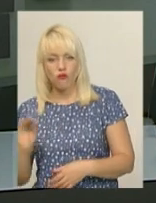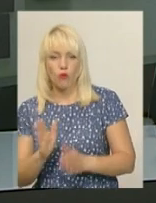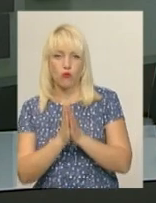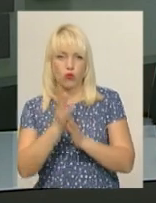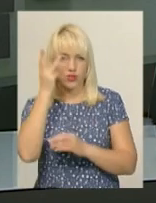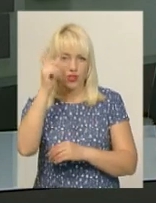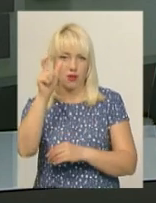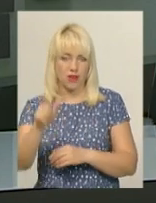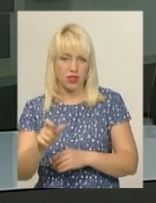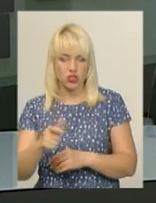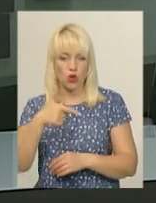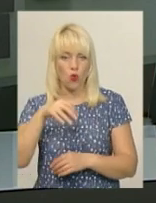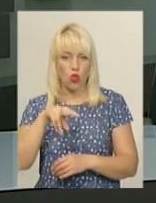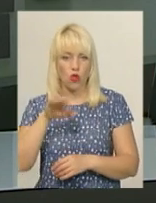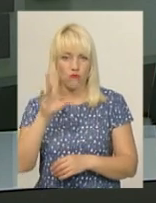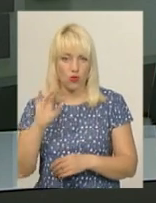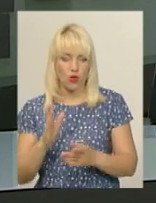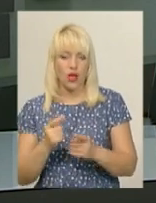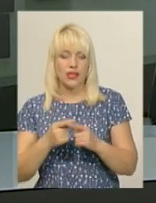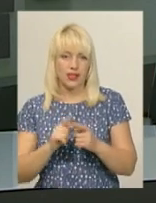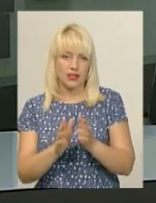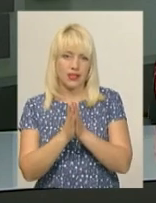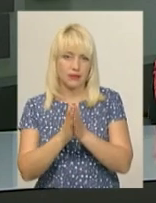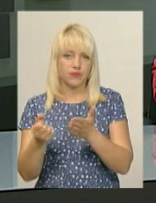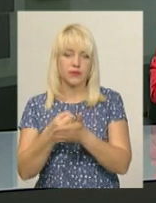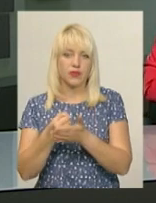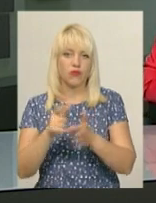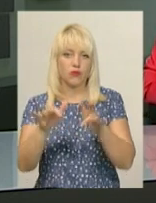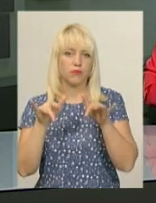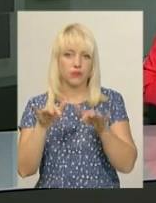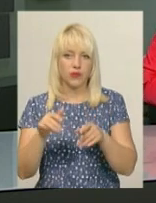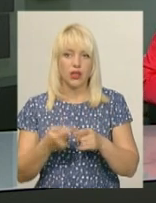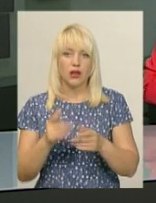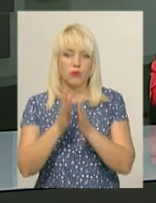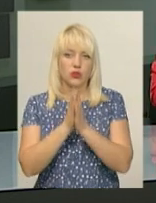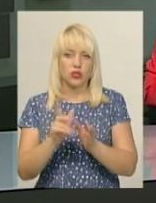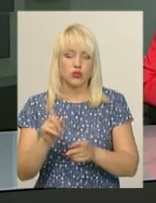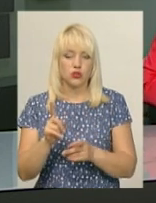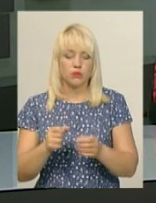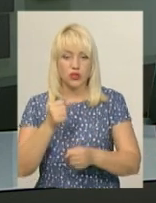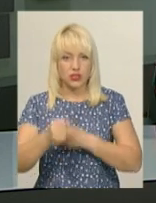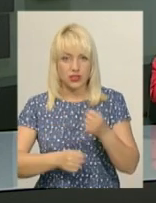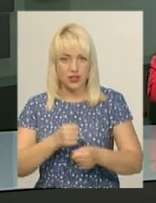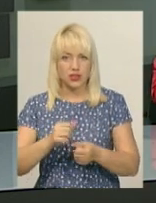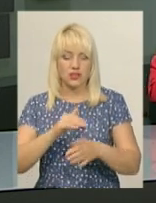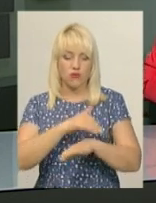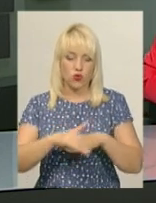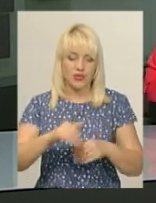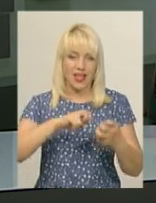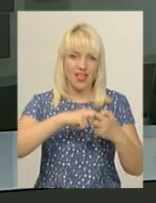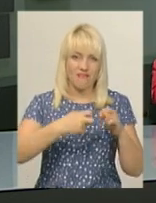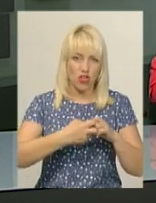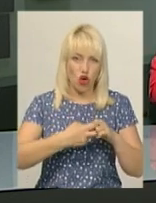звернення він розмістив на сайті єдиної системи місцевих петицій. Чоловік розповідає, що дістатись з вулиці Івана Франка до